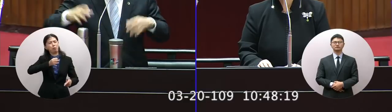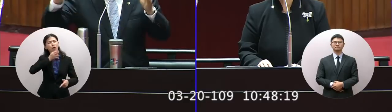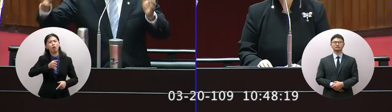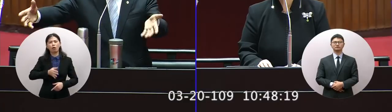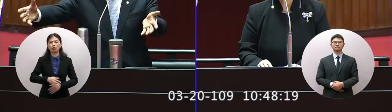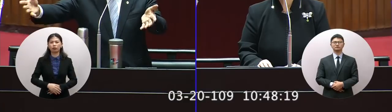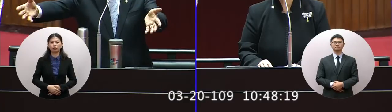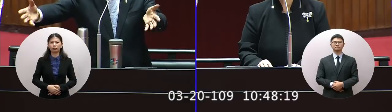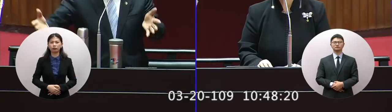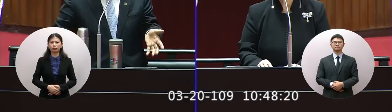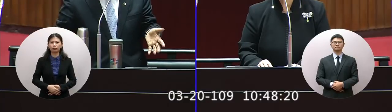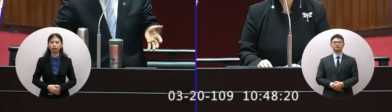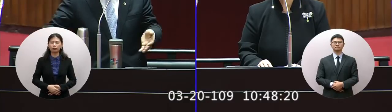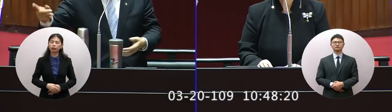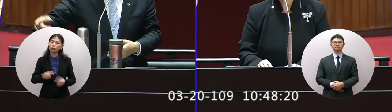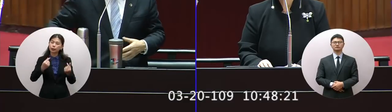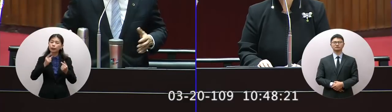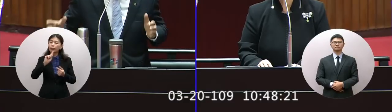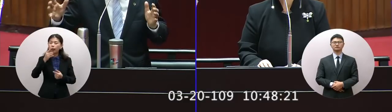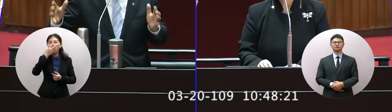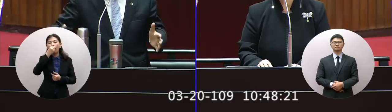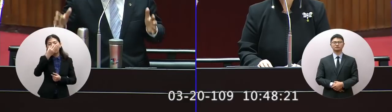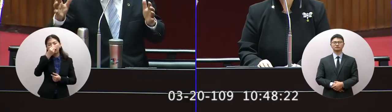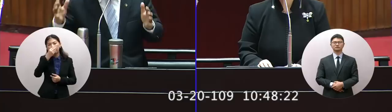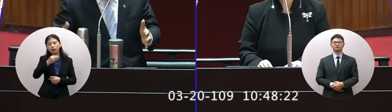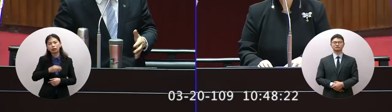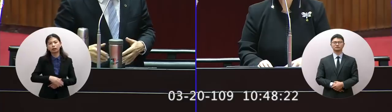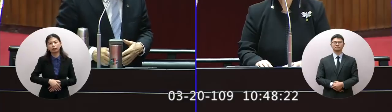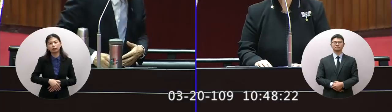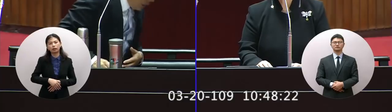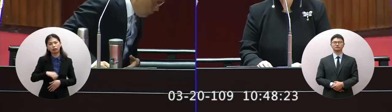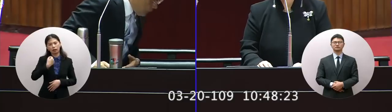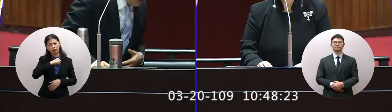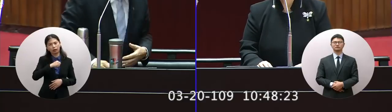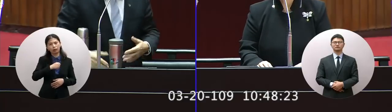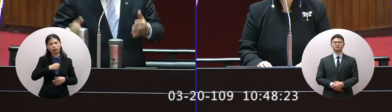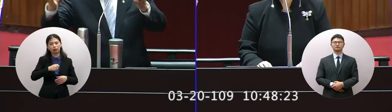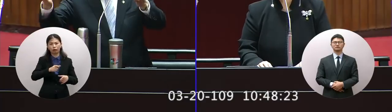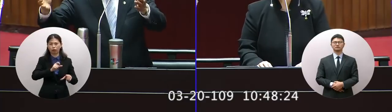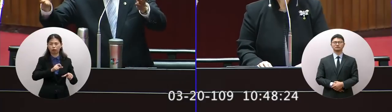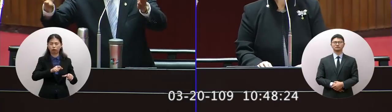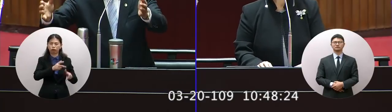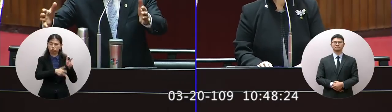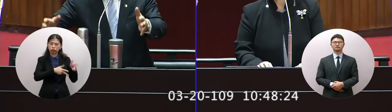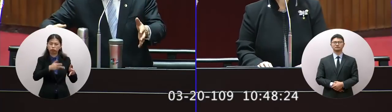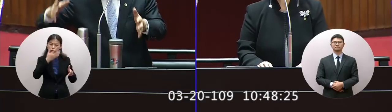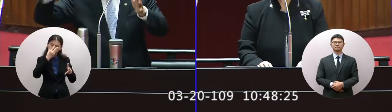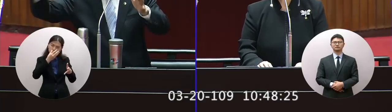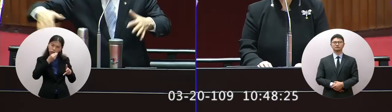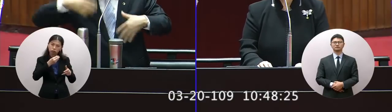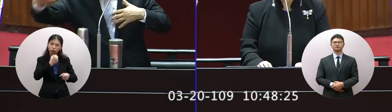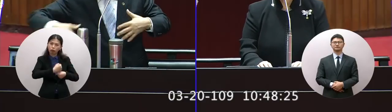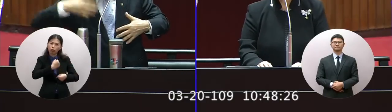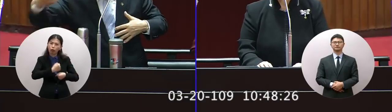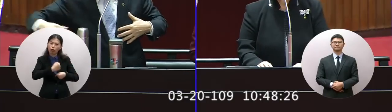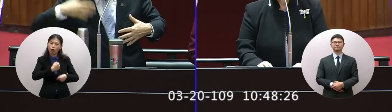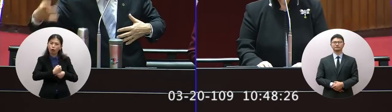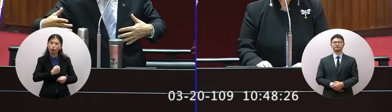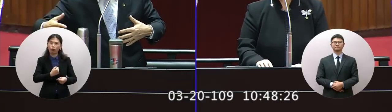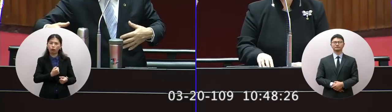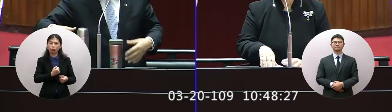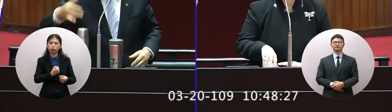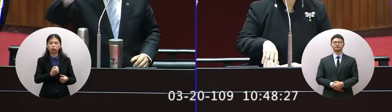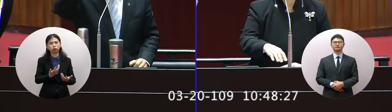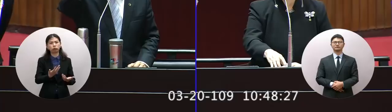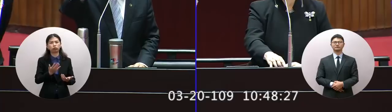人你要賣衛生座其實我們在臺灣生產衛生座這裡的鋼槍的這個